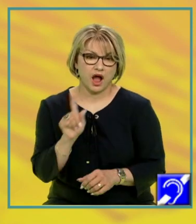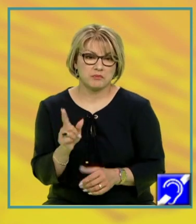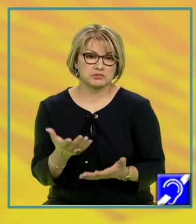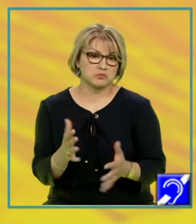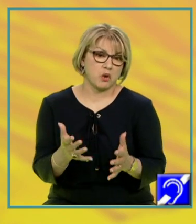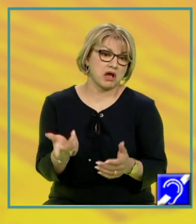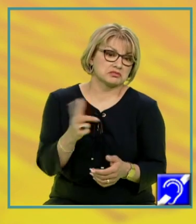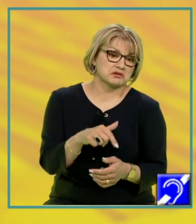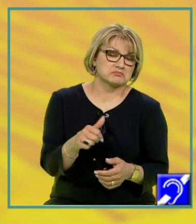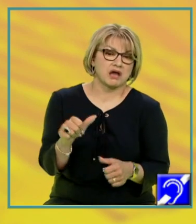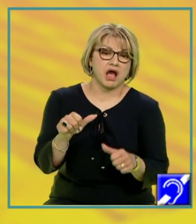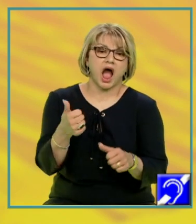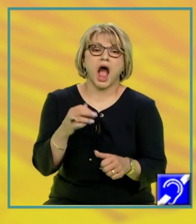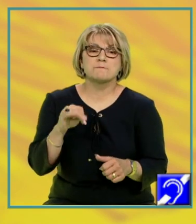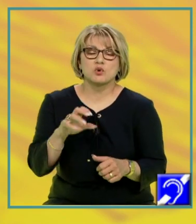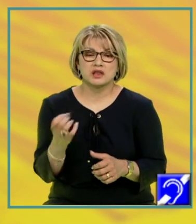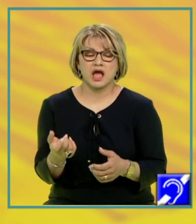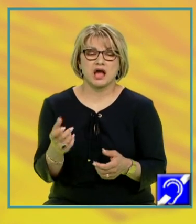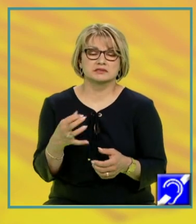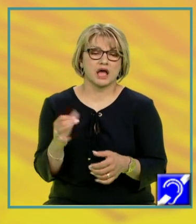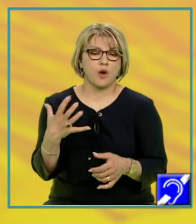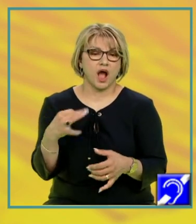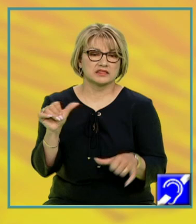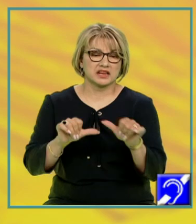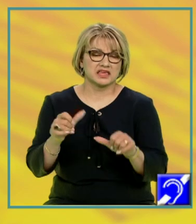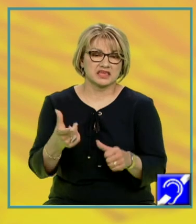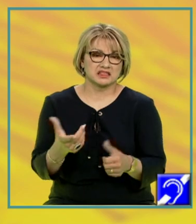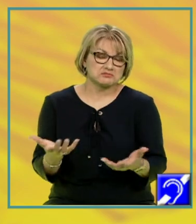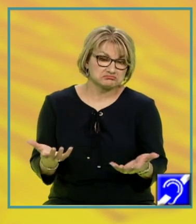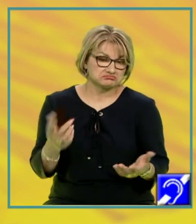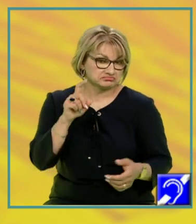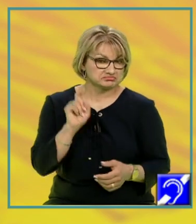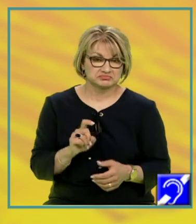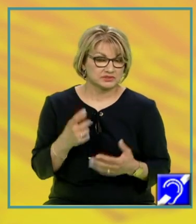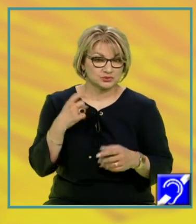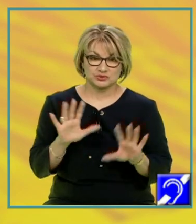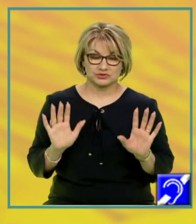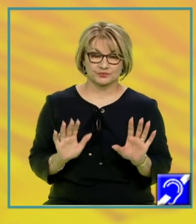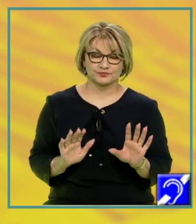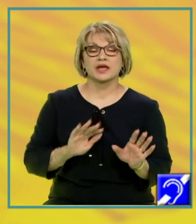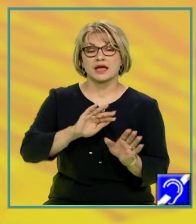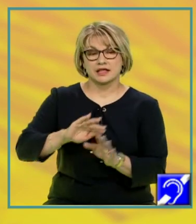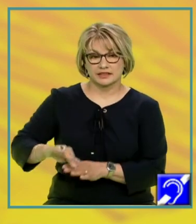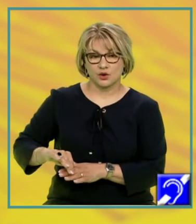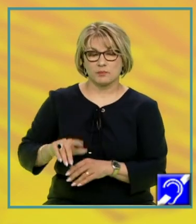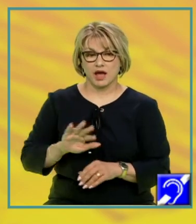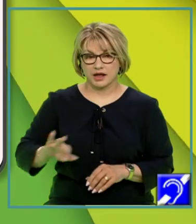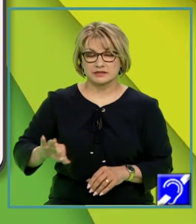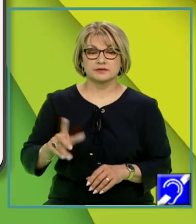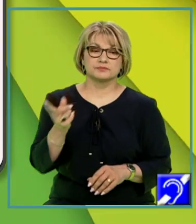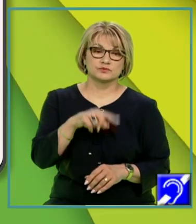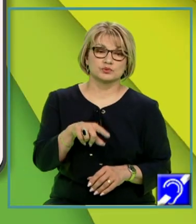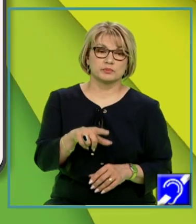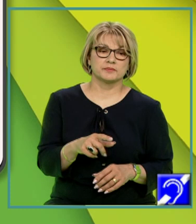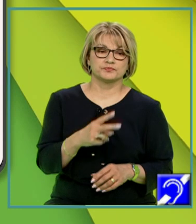amoniac sau pe alte lichide solubile. În fine, dacă lăsăm această categorie deoparte, avem